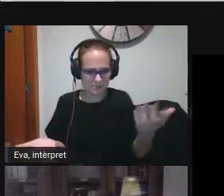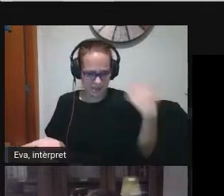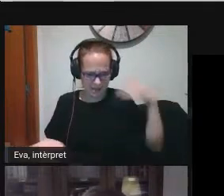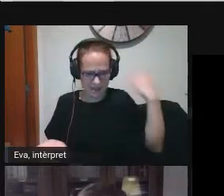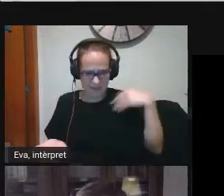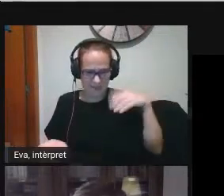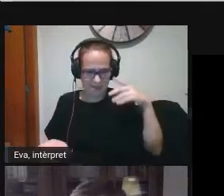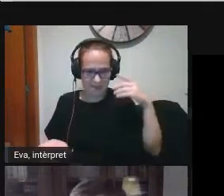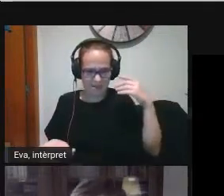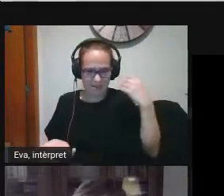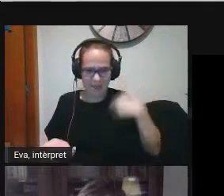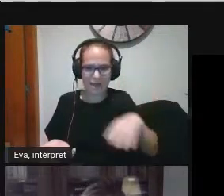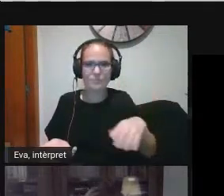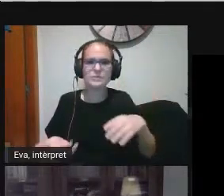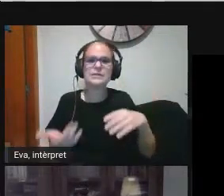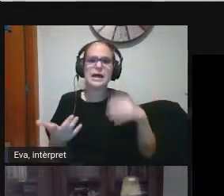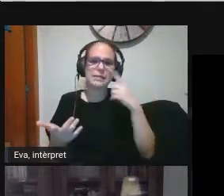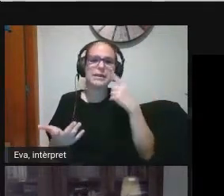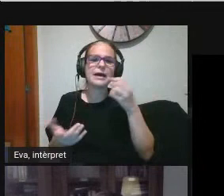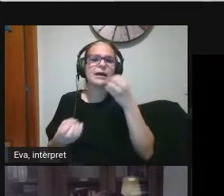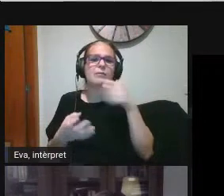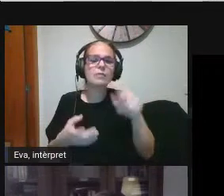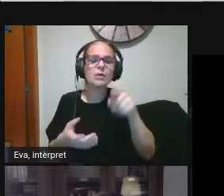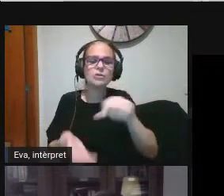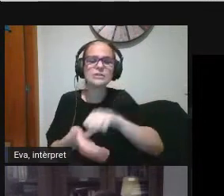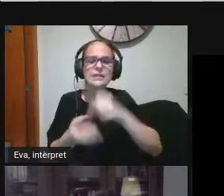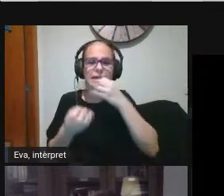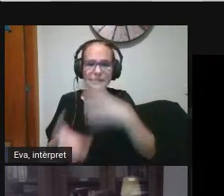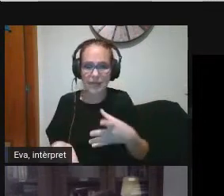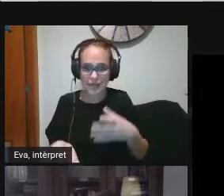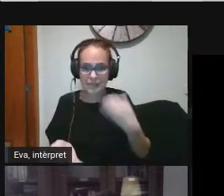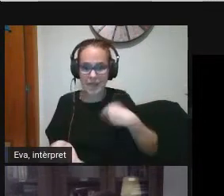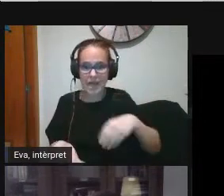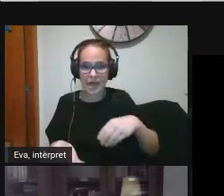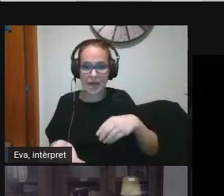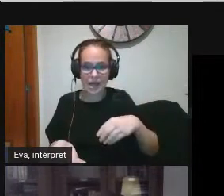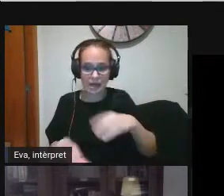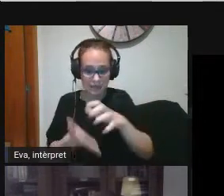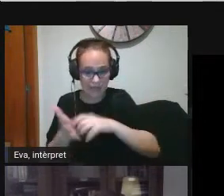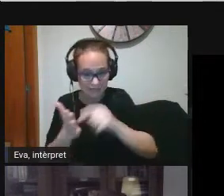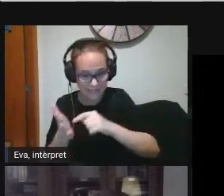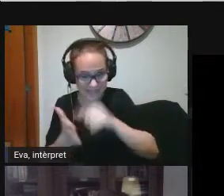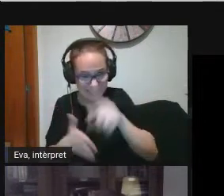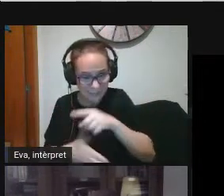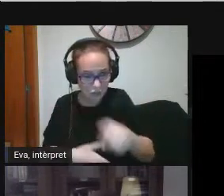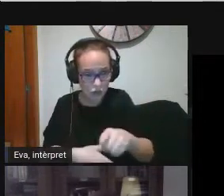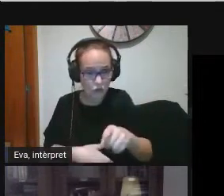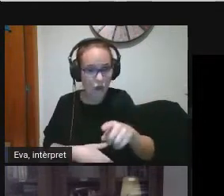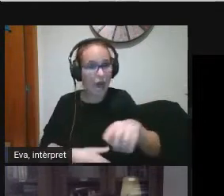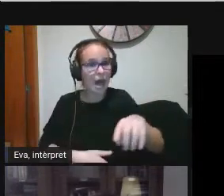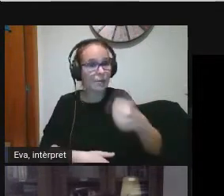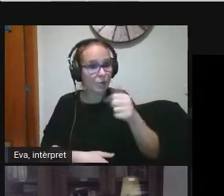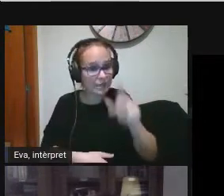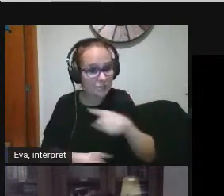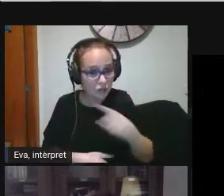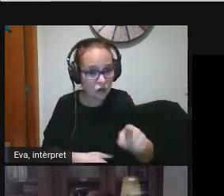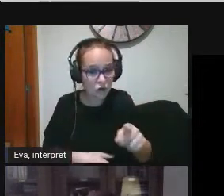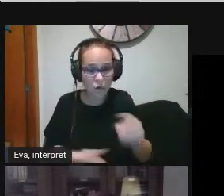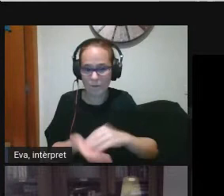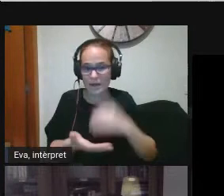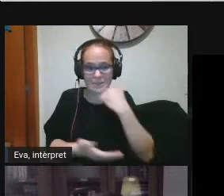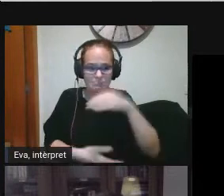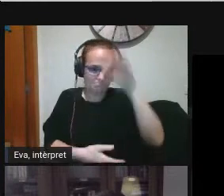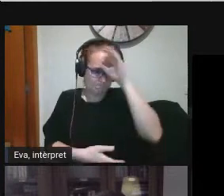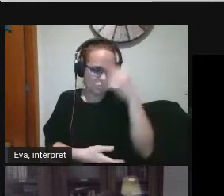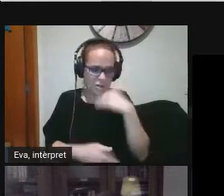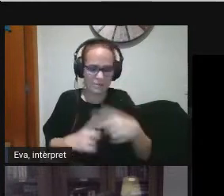el teniu redactat el teniu aprovat s'està implementant o no ho sabeu perquè a vegades també passa ets professor d'un centre perquè ja s'ha arribat fa